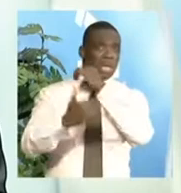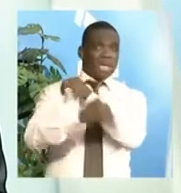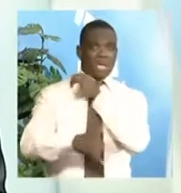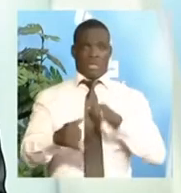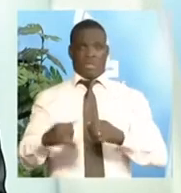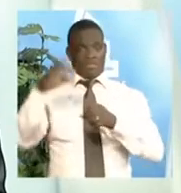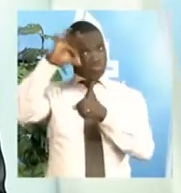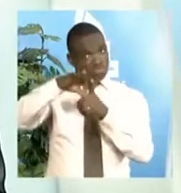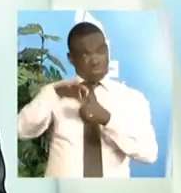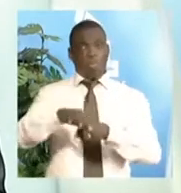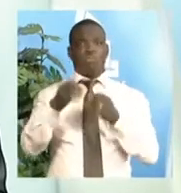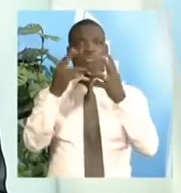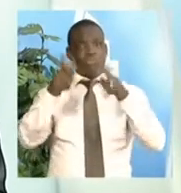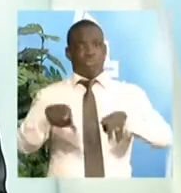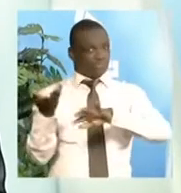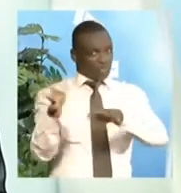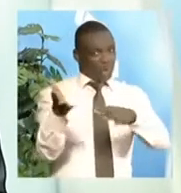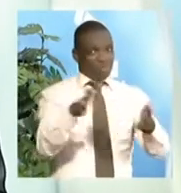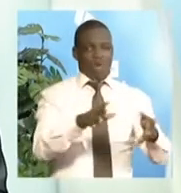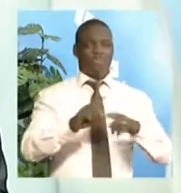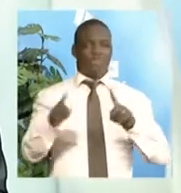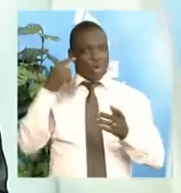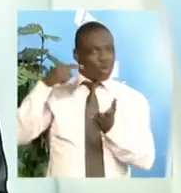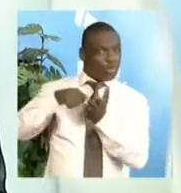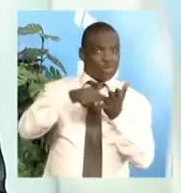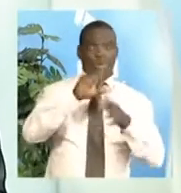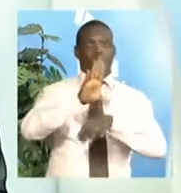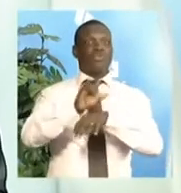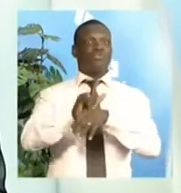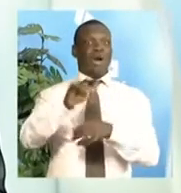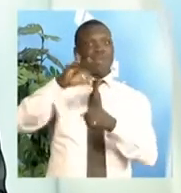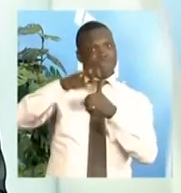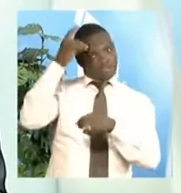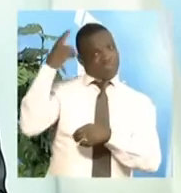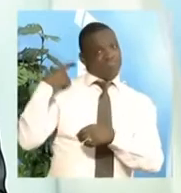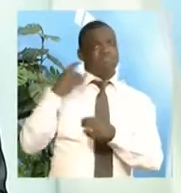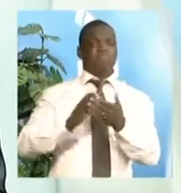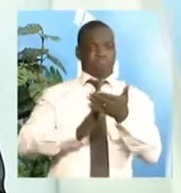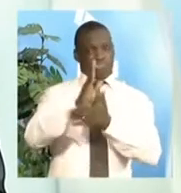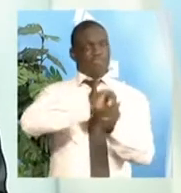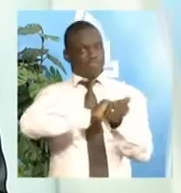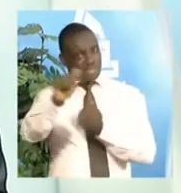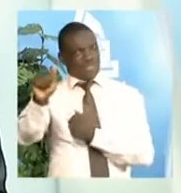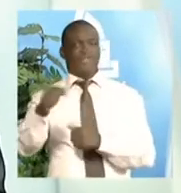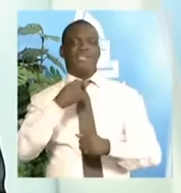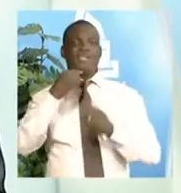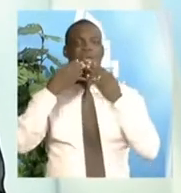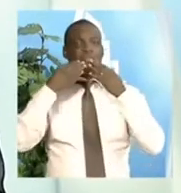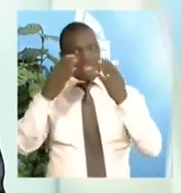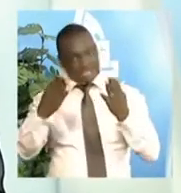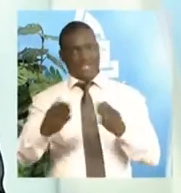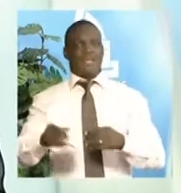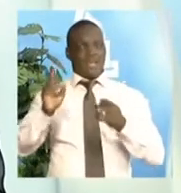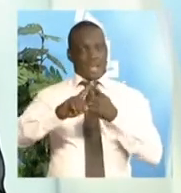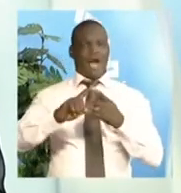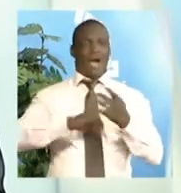constaté que les choses se sont relativement bien passées, on ne peut qu'être heureux et saluer l'esprit et le climat qui a prévalu à l'organisation